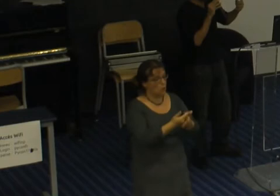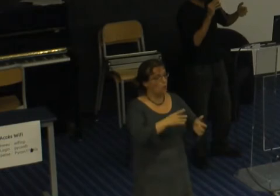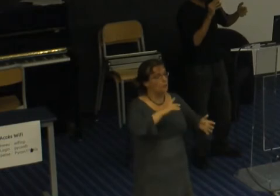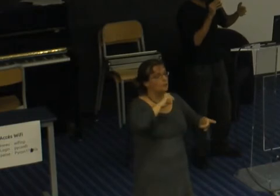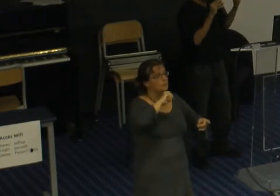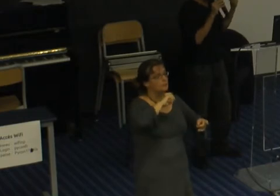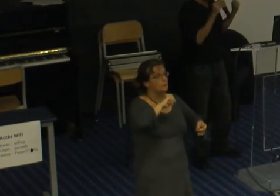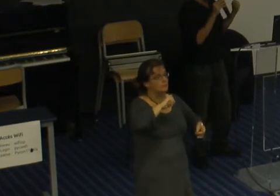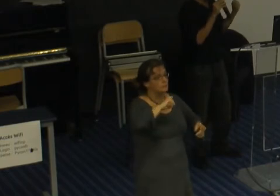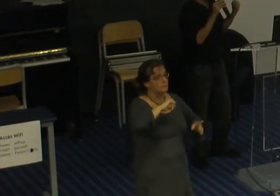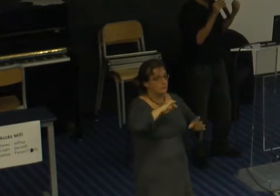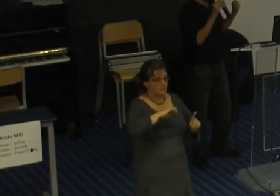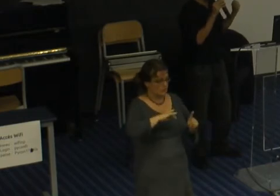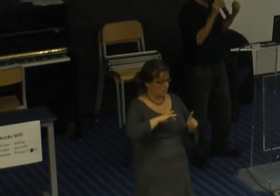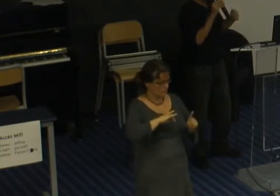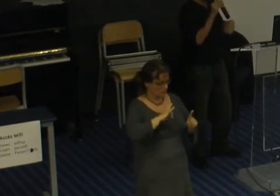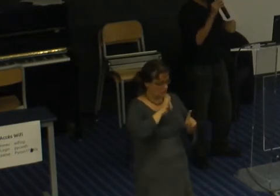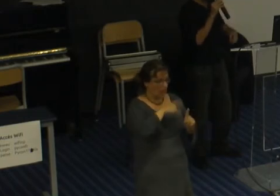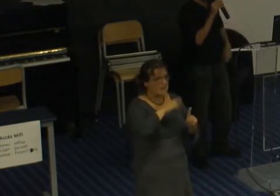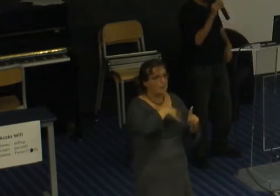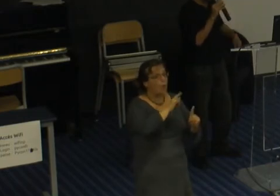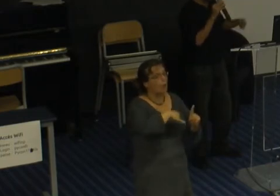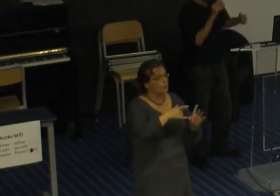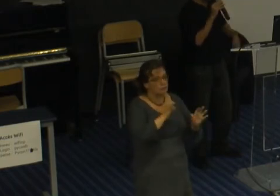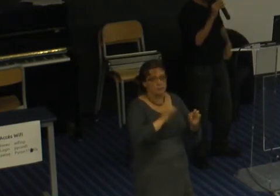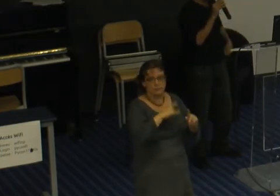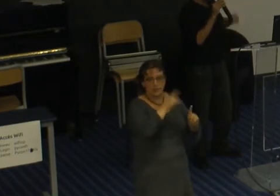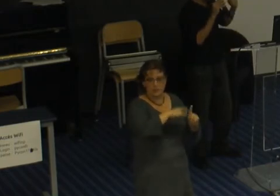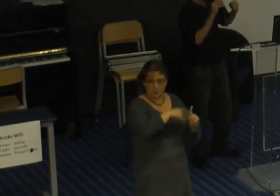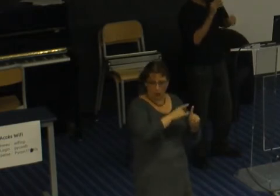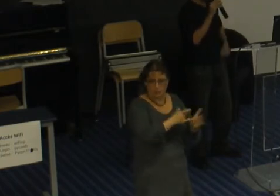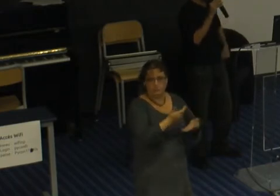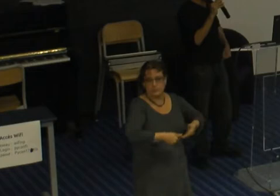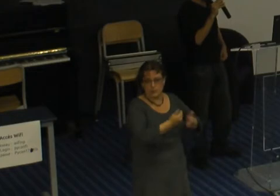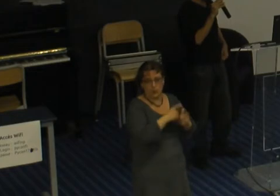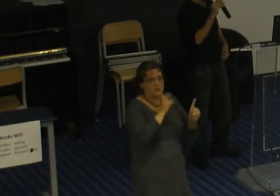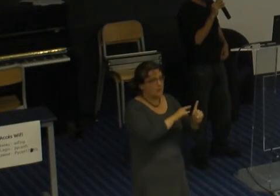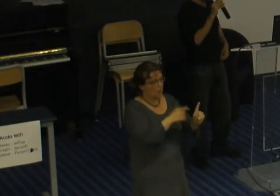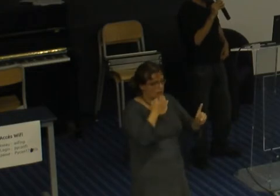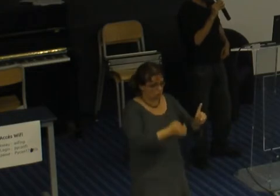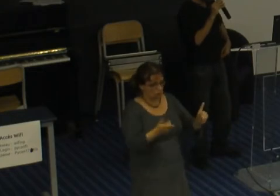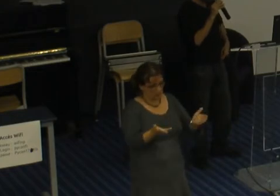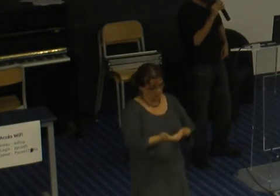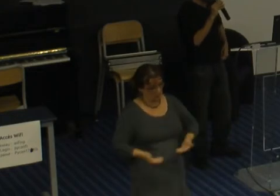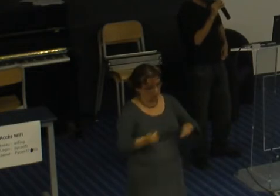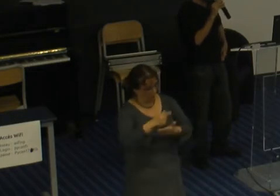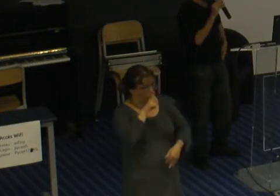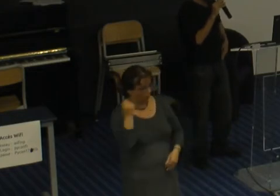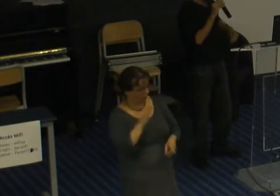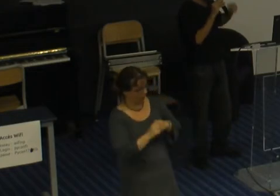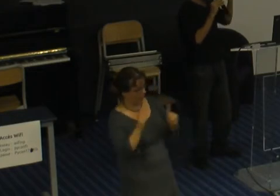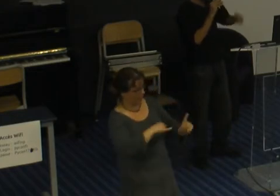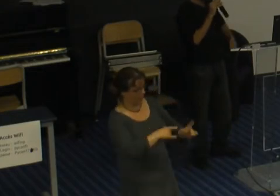contredire cette affirmation vous allez dire ben quoi tu dis que tous les hommes sont harcèles les femmes mais c'est pas possible